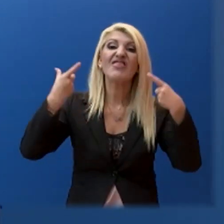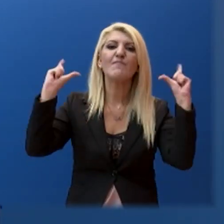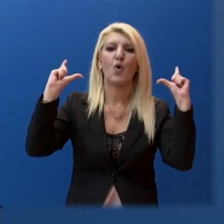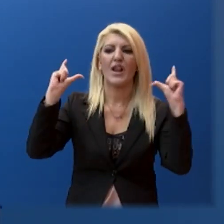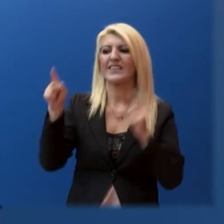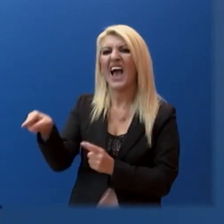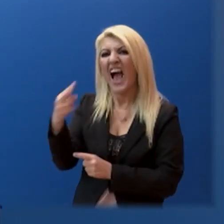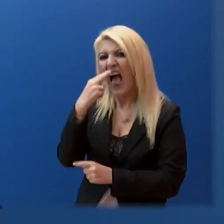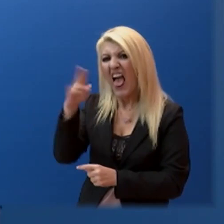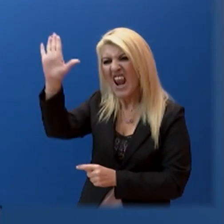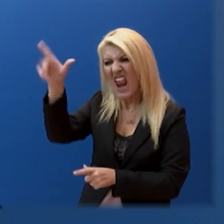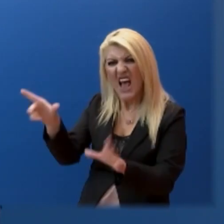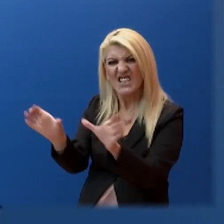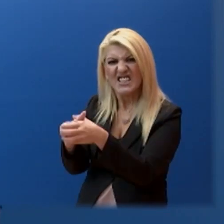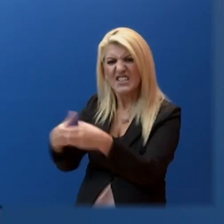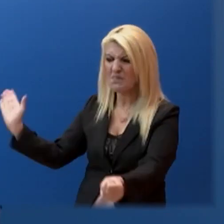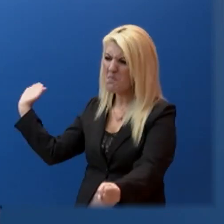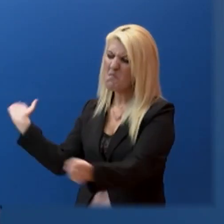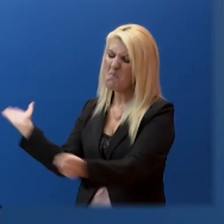Τώρα η ανεξάρτητη δικαιοσύνη δίνει και αυτή τη δική της απάντηση.